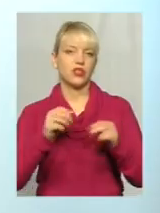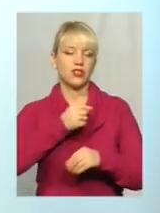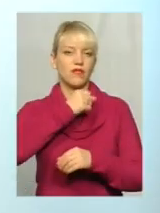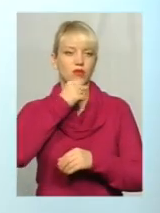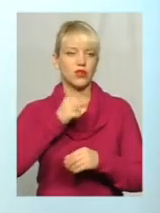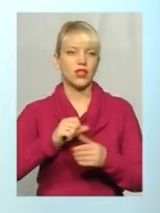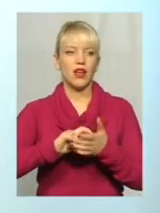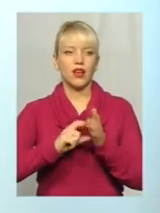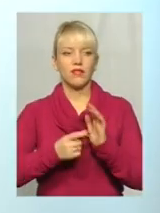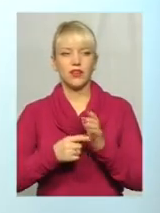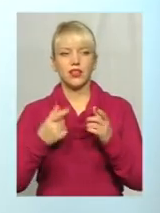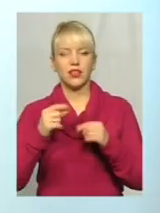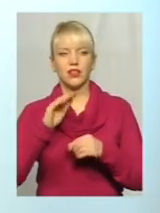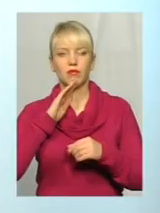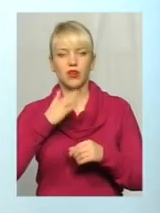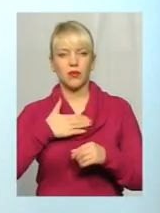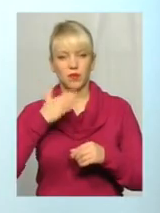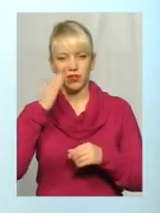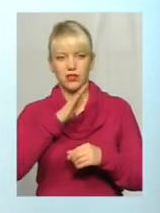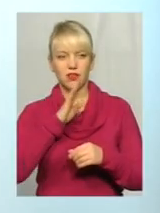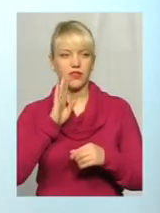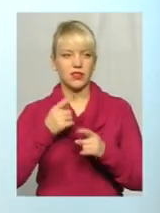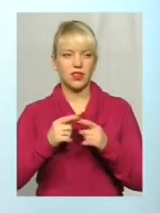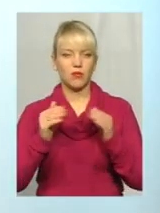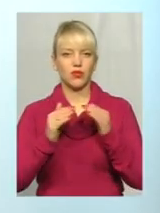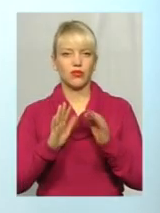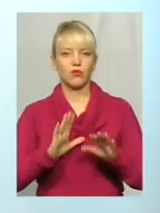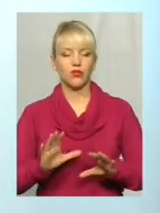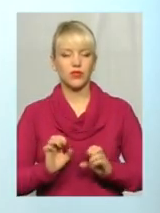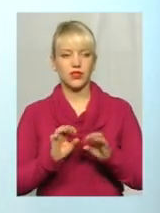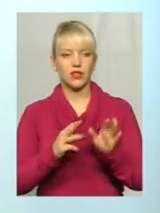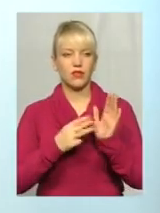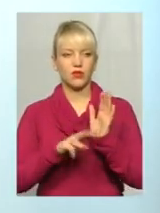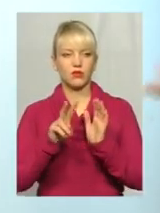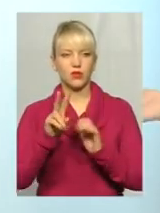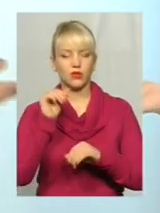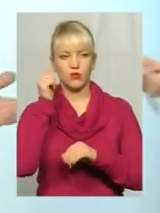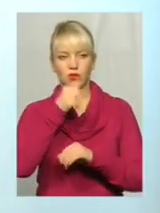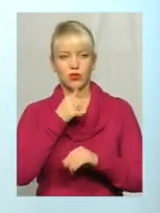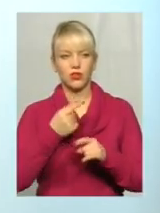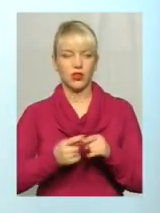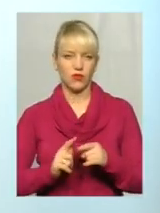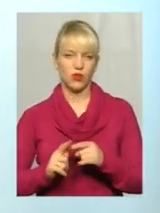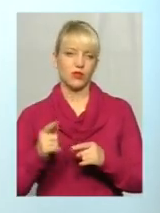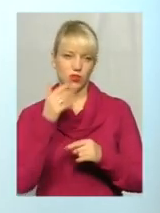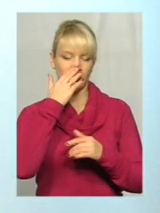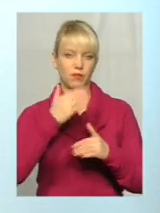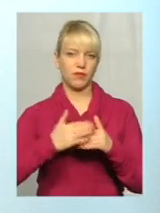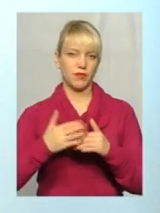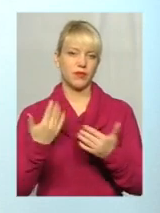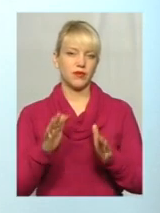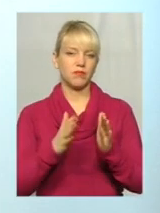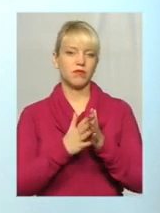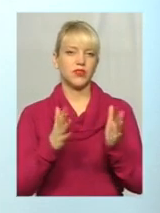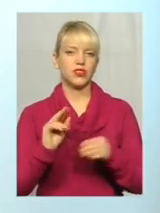в якому квартира моїх батьків зданий був 82-го року, от, власне... От, якраз вони підійшли до цього вже більше 30